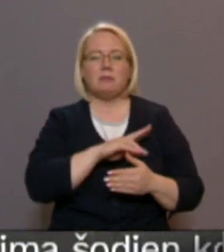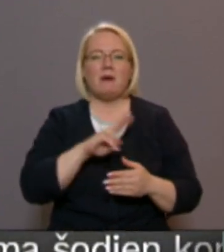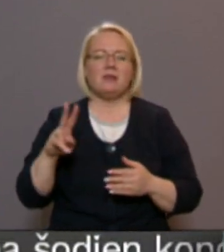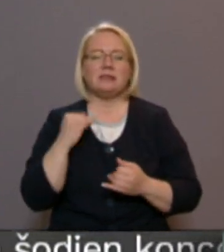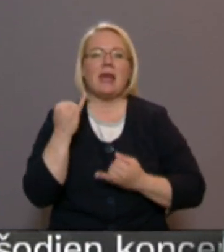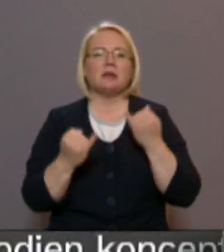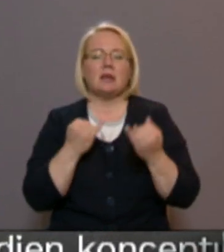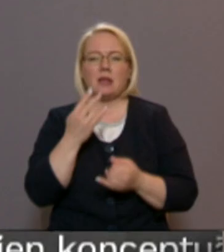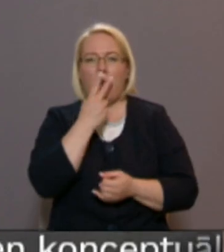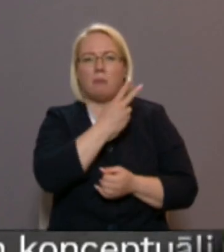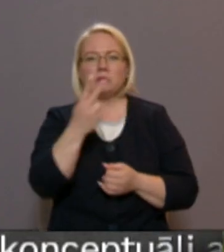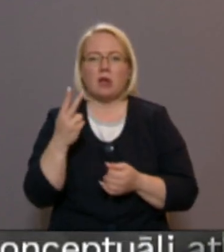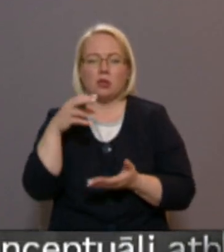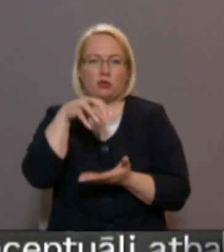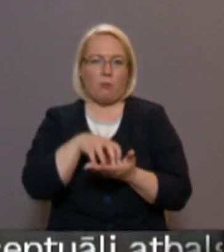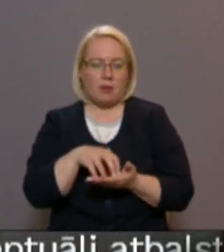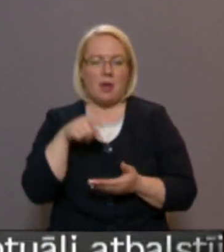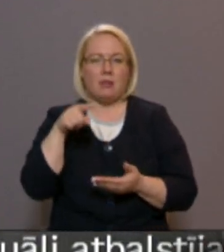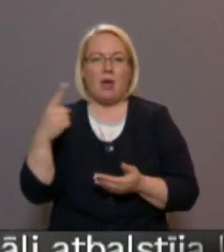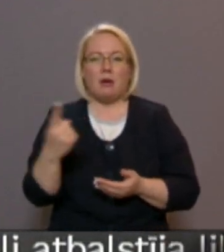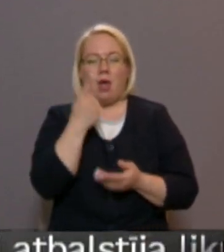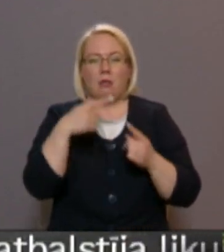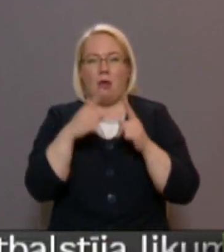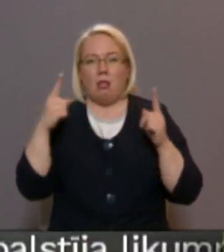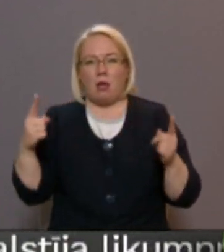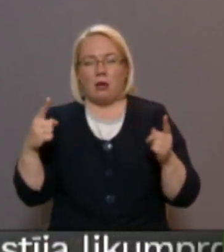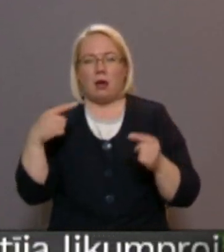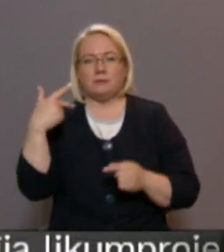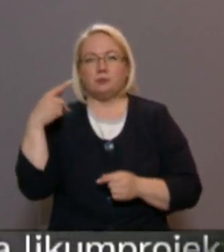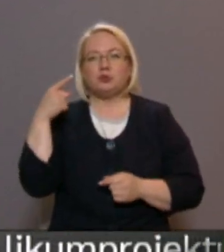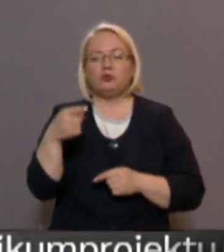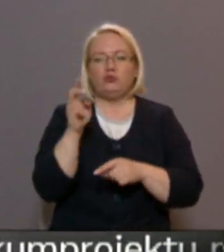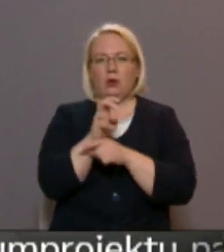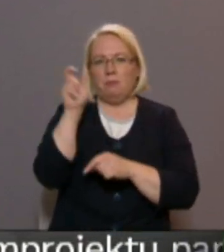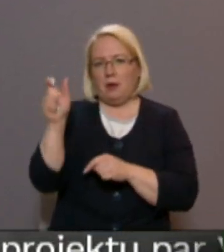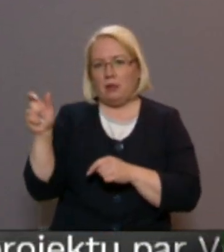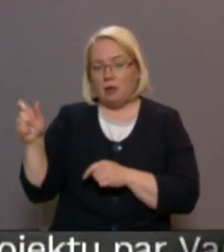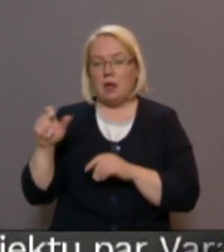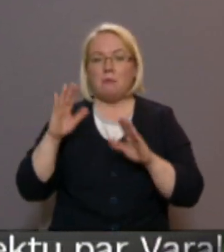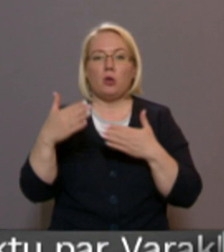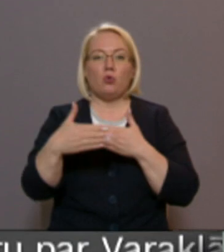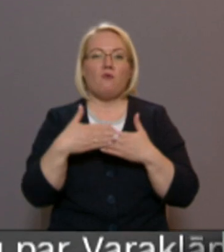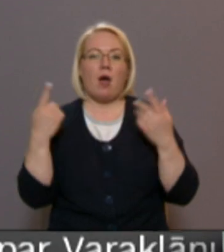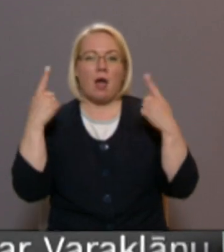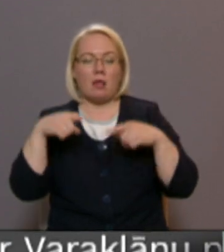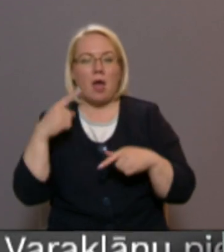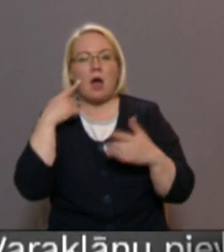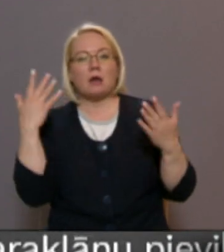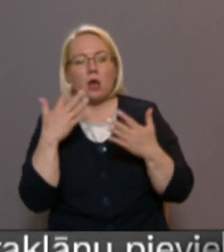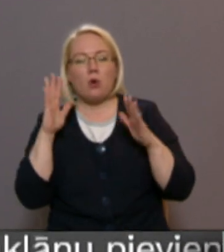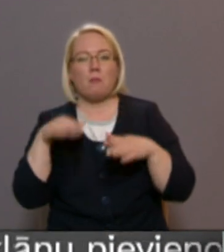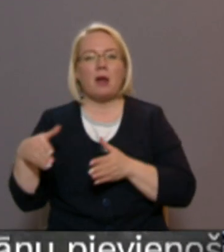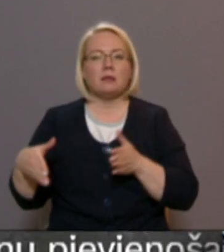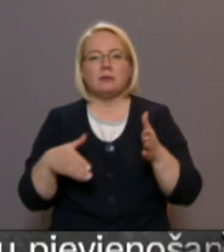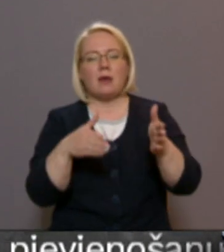apskates objektiem. Gada laikā šeit reģistrēta aptuveni 30 tūkstoši apmeklējumi. Taču jau tuvākajā laikā jādomā par takas